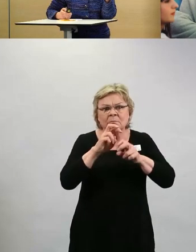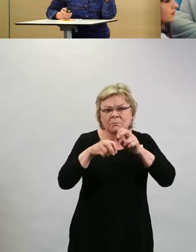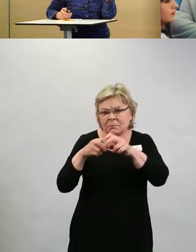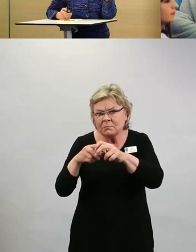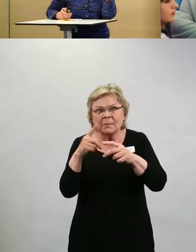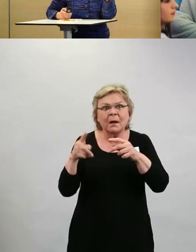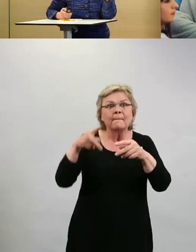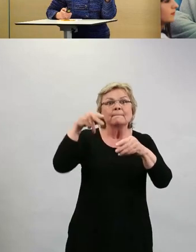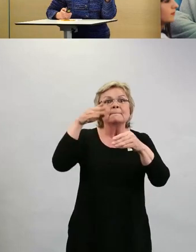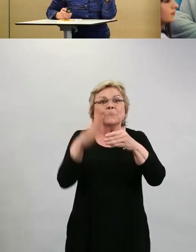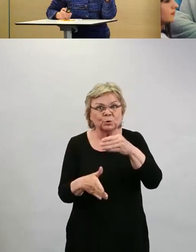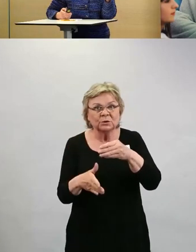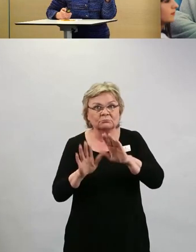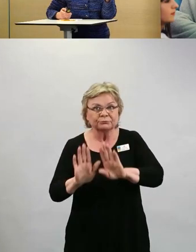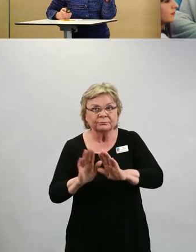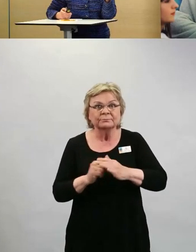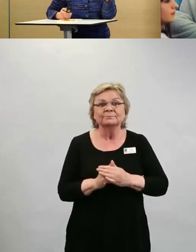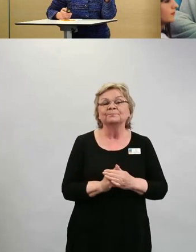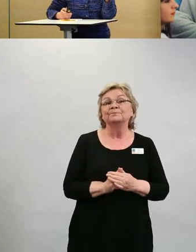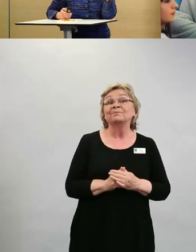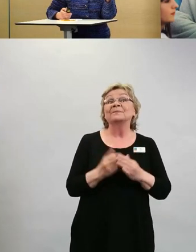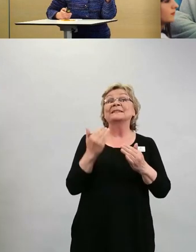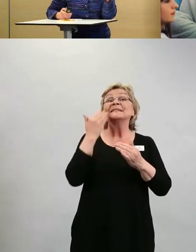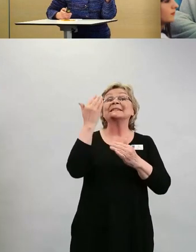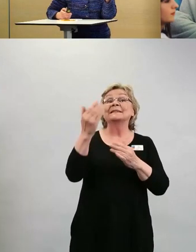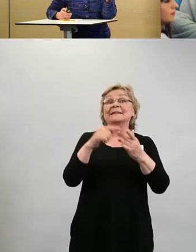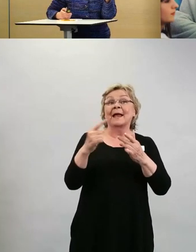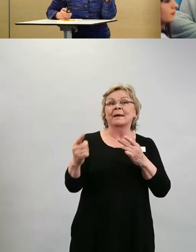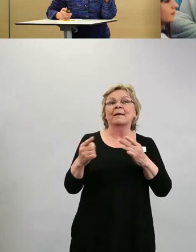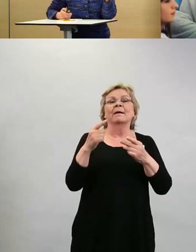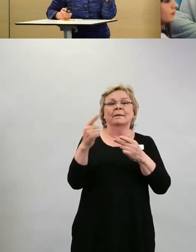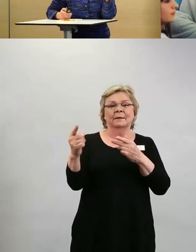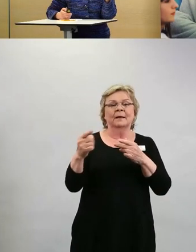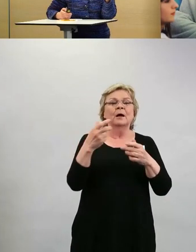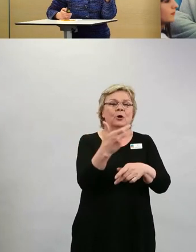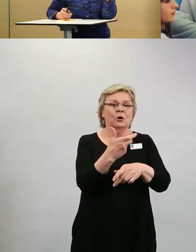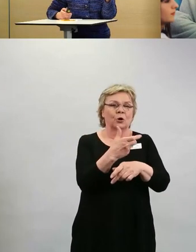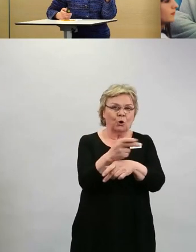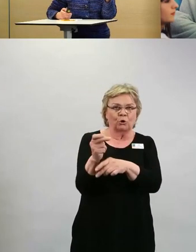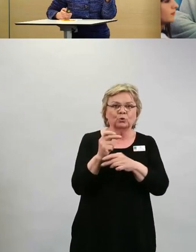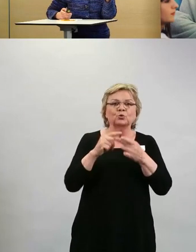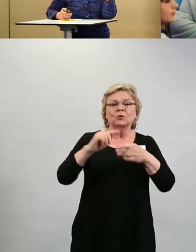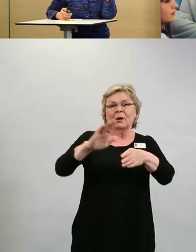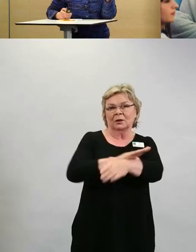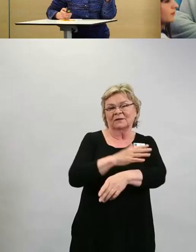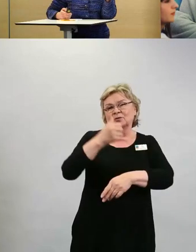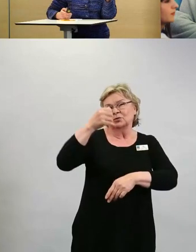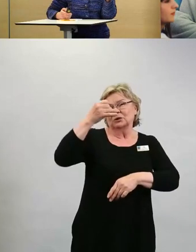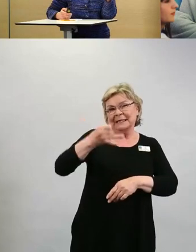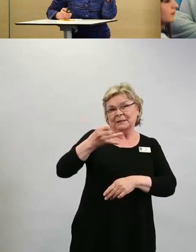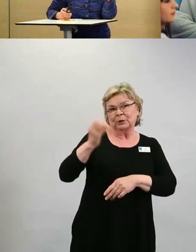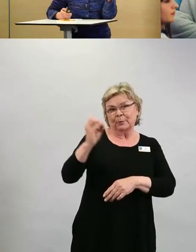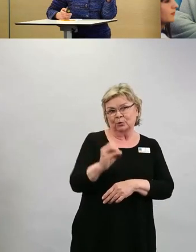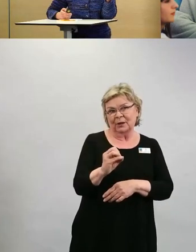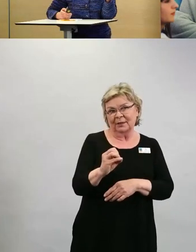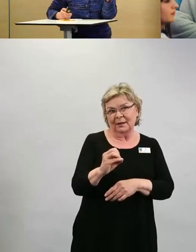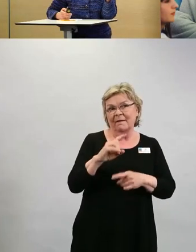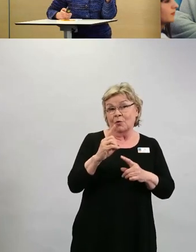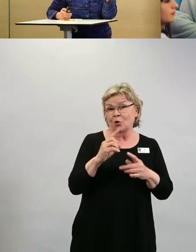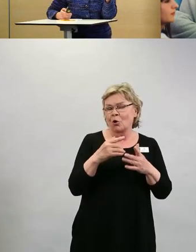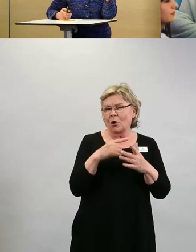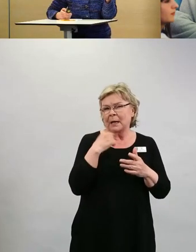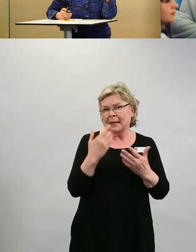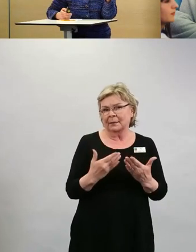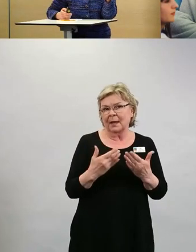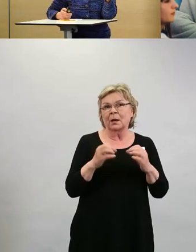pysäyttämään, kun me päästään tuonne rokotuskattavuuteen. Ehkä noin 70 %, saattaa olla enemmänkin. Vähän riippuu siitä, mitkä